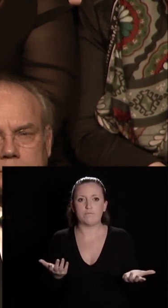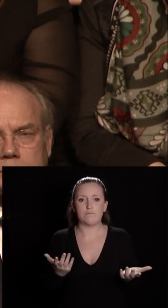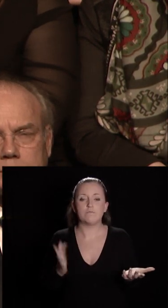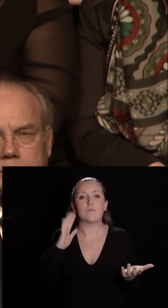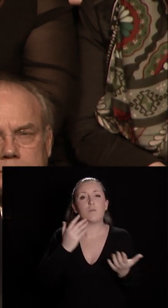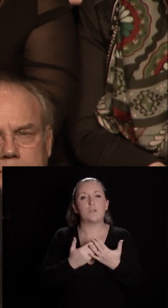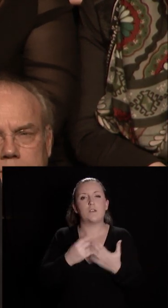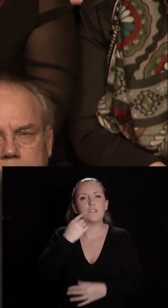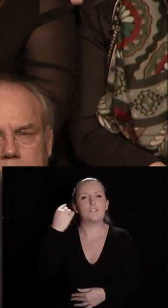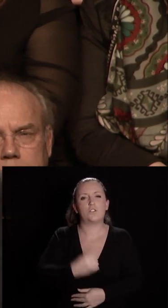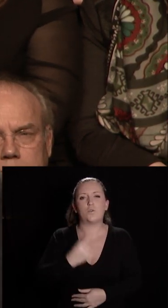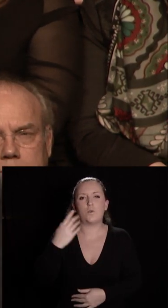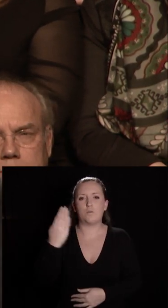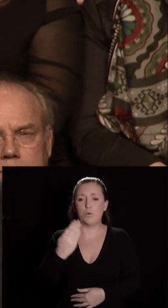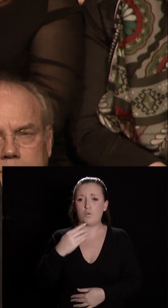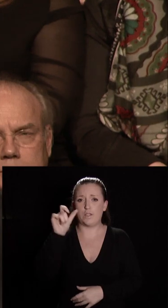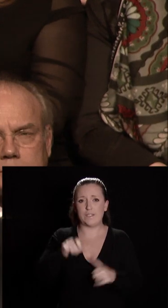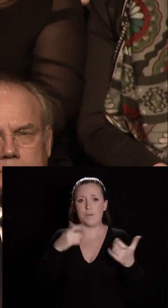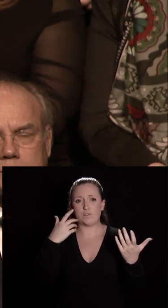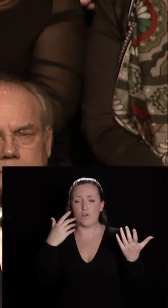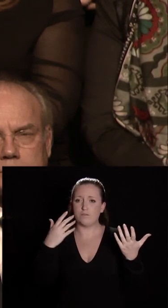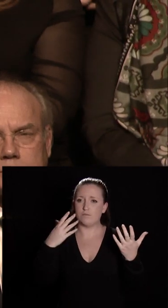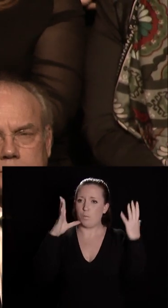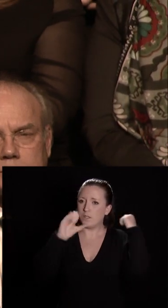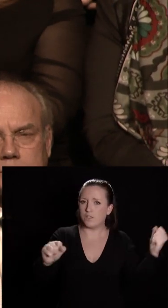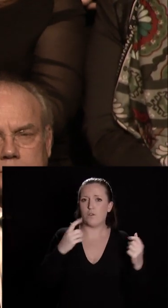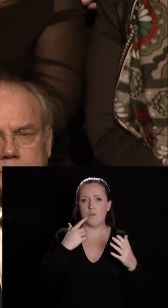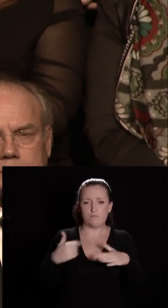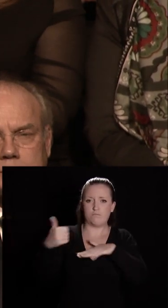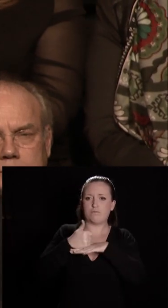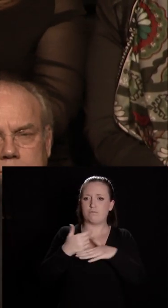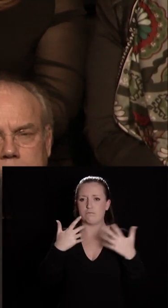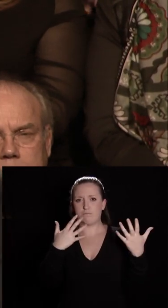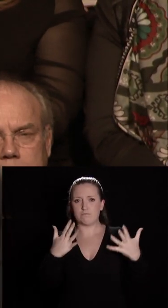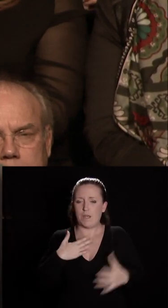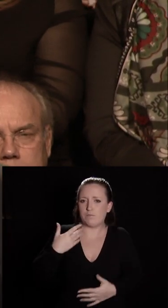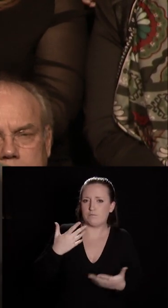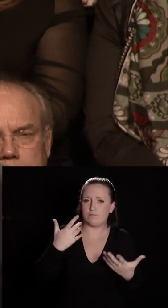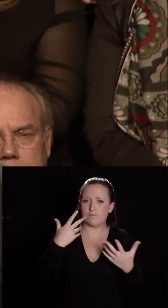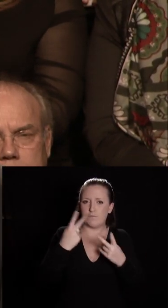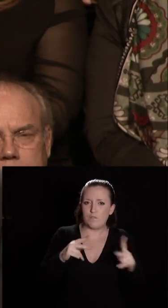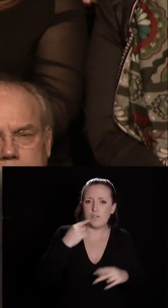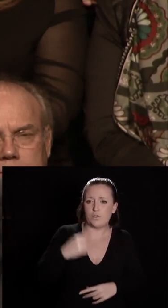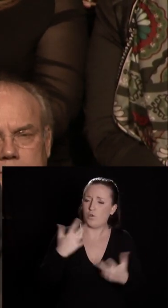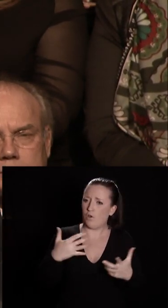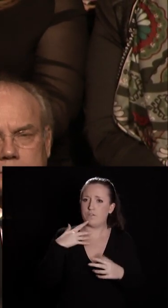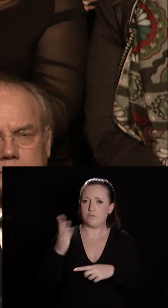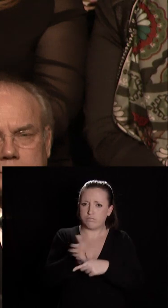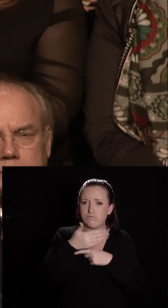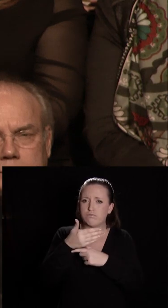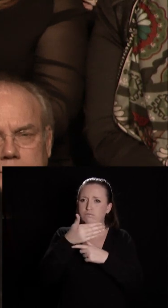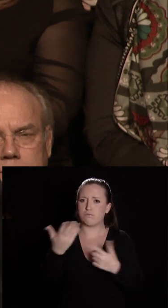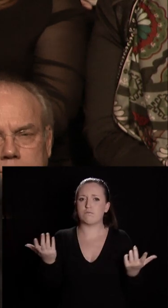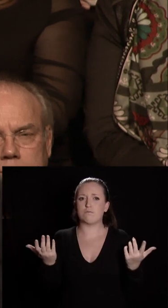Dijon a besoin d'ambassadeurs amoureux de leur ville, ambitieux pour leur métropole et prêt à porter haut et fort nos couleurs